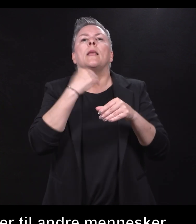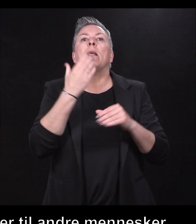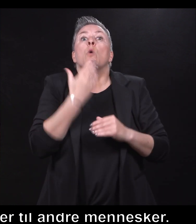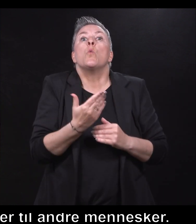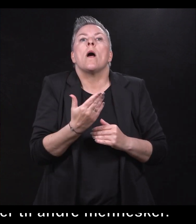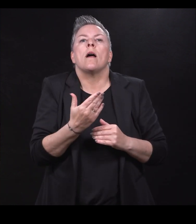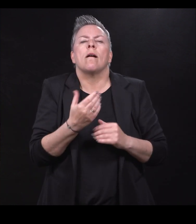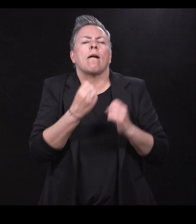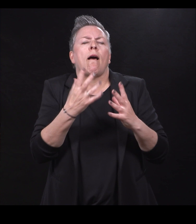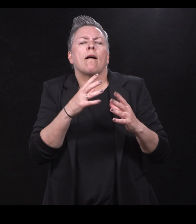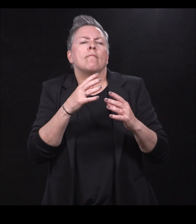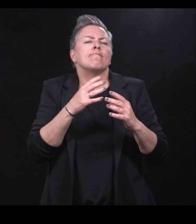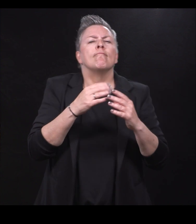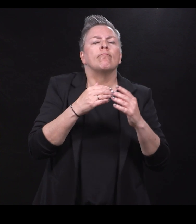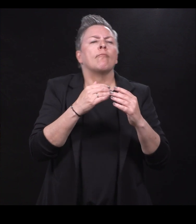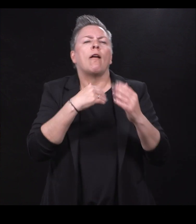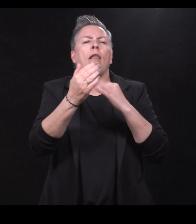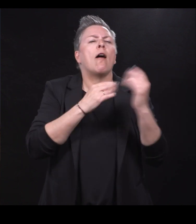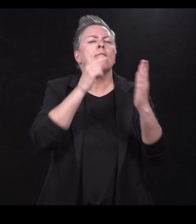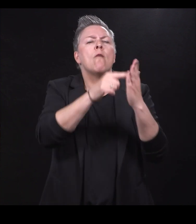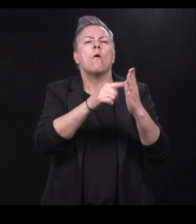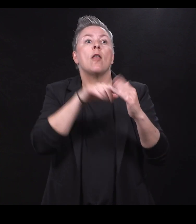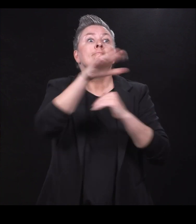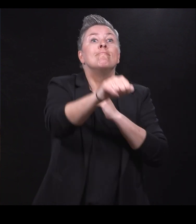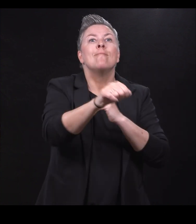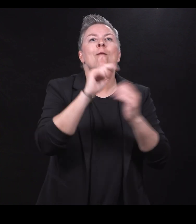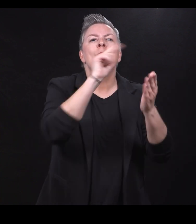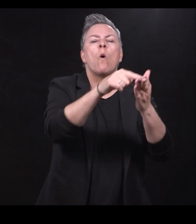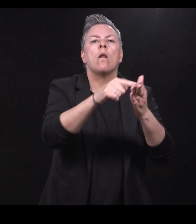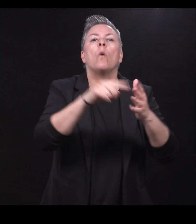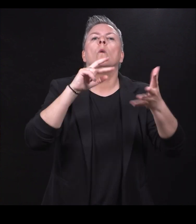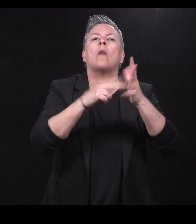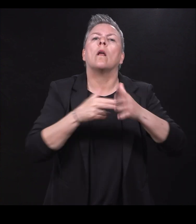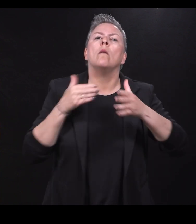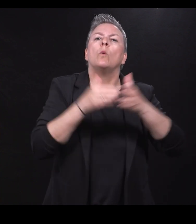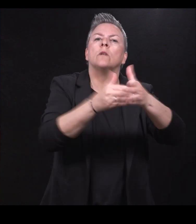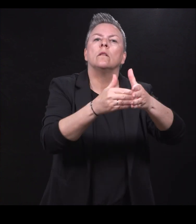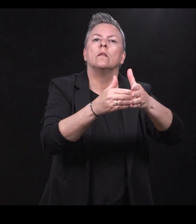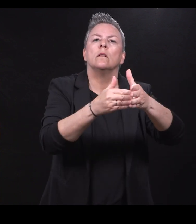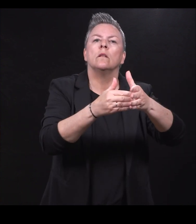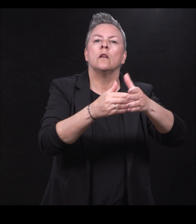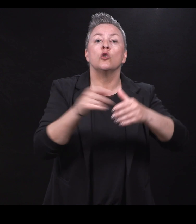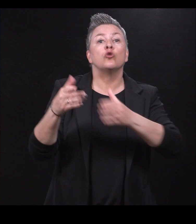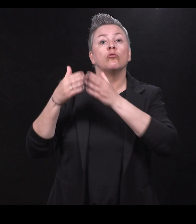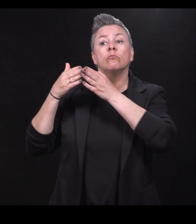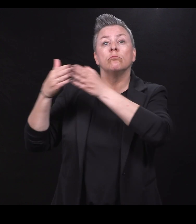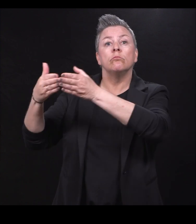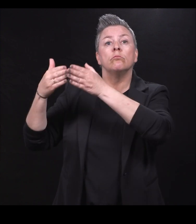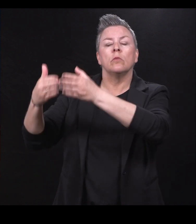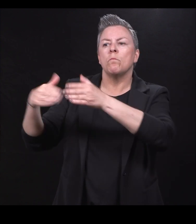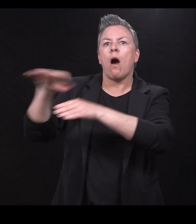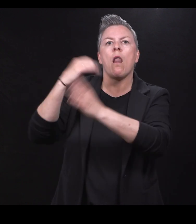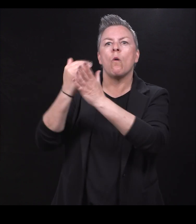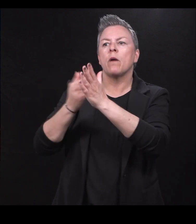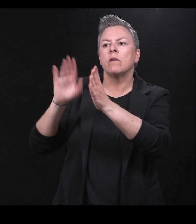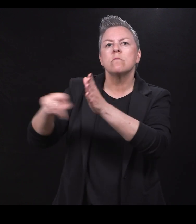å nå mål, sette mål og håndtere motstand. Og vi tenker at toktet med alle de oppgavene som ligger der er